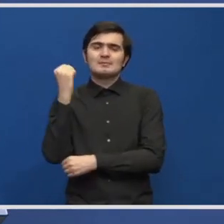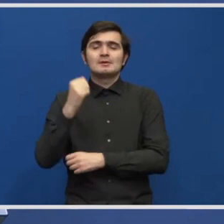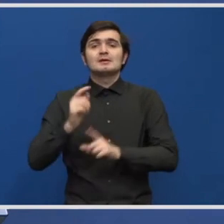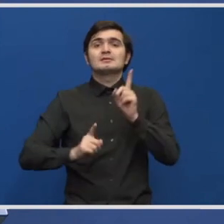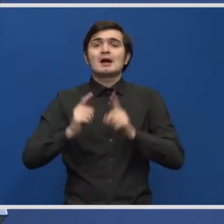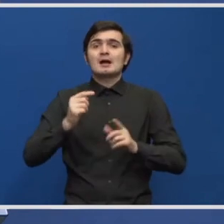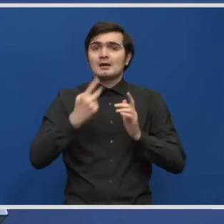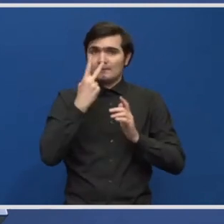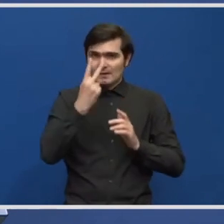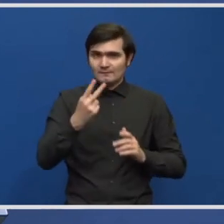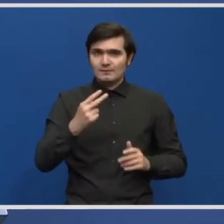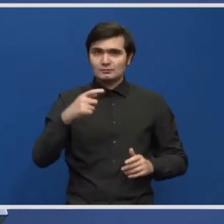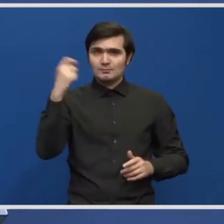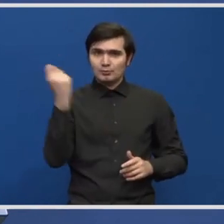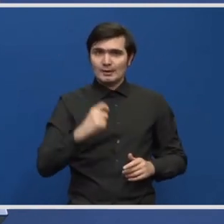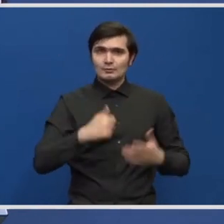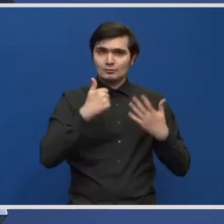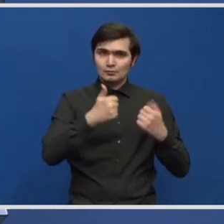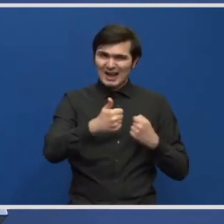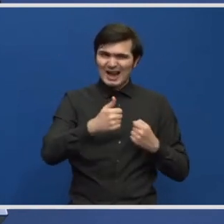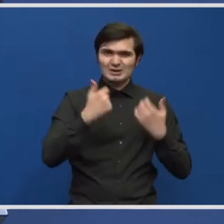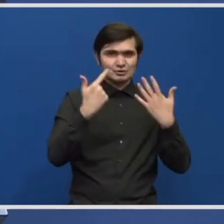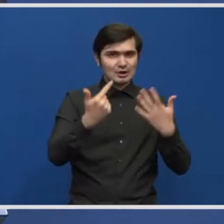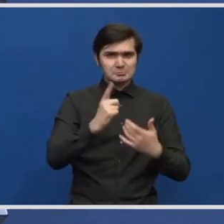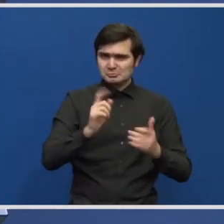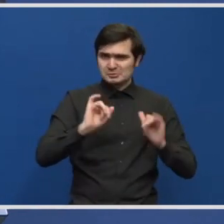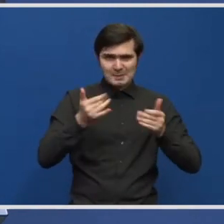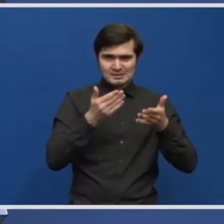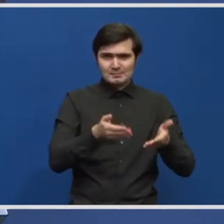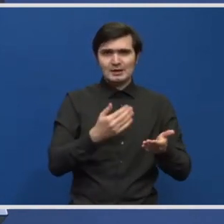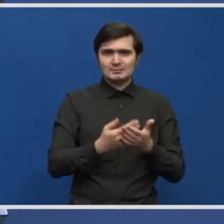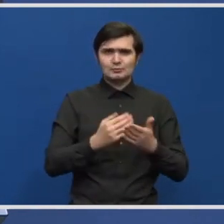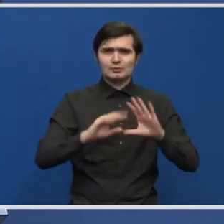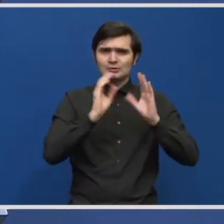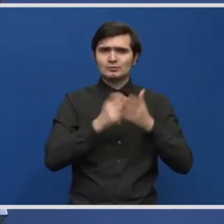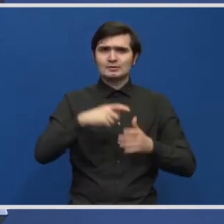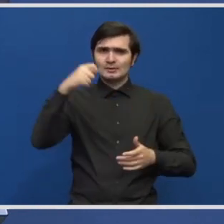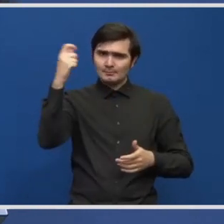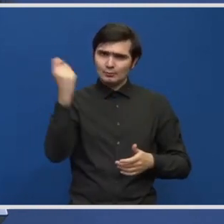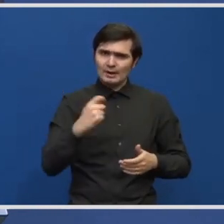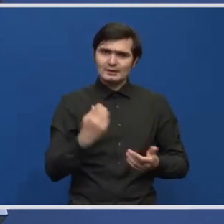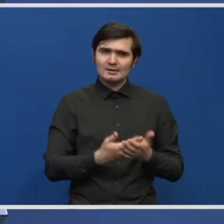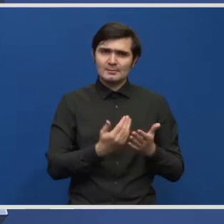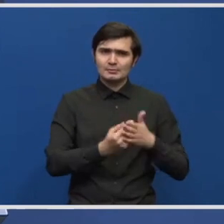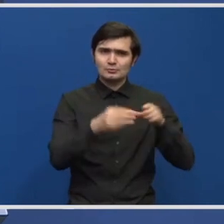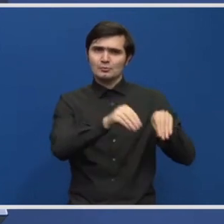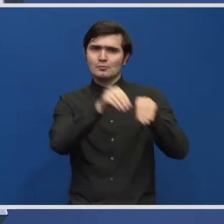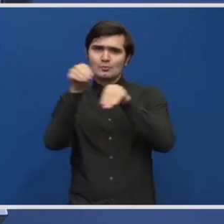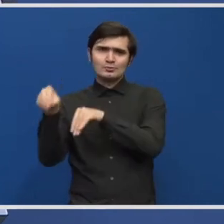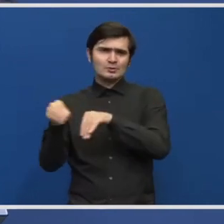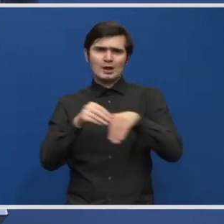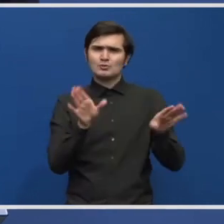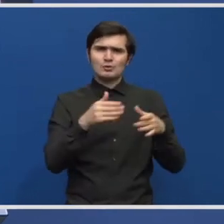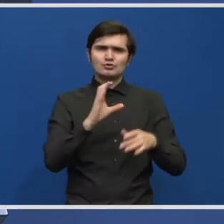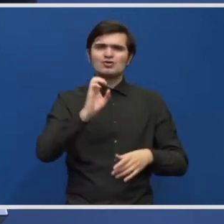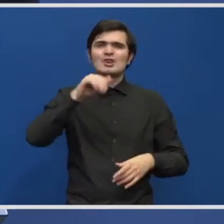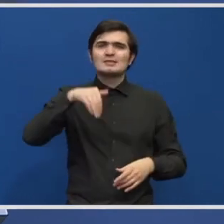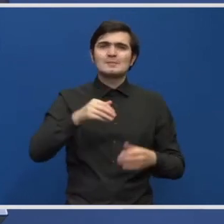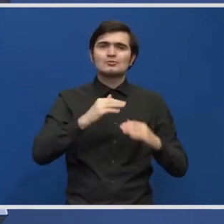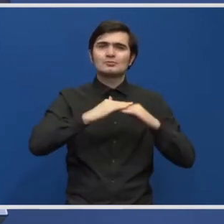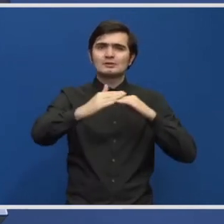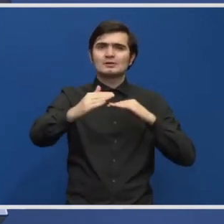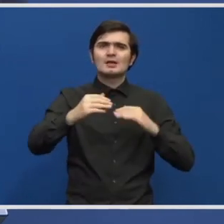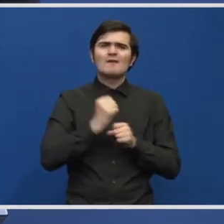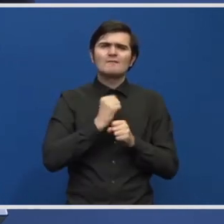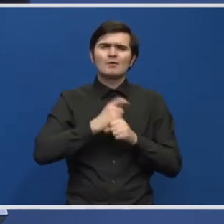de care am vorbit mai devreme, nu se vor mai întâmpla. Pentru că toate proiectele de relocare de utilități, absolut fiecare centimetru de teren, proiectul este